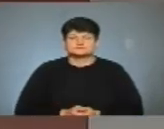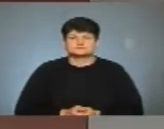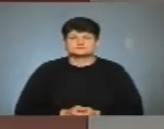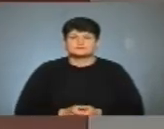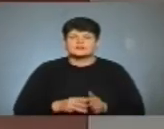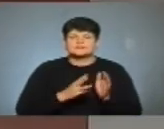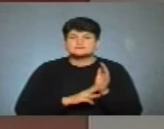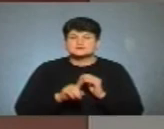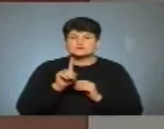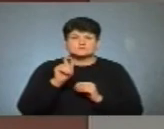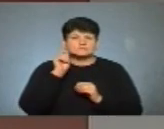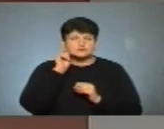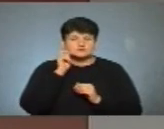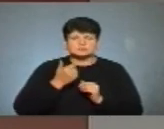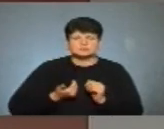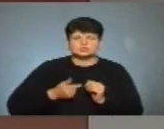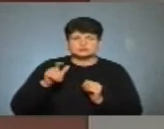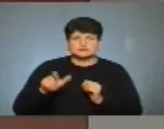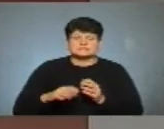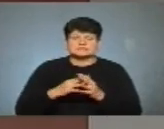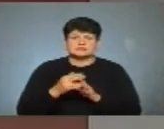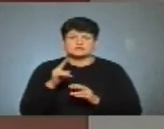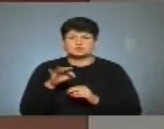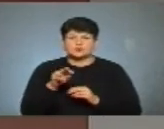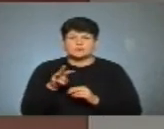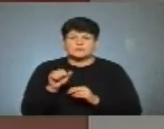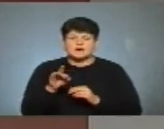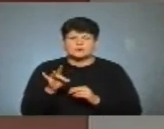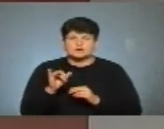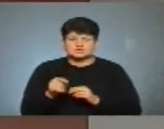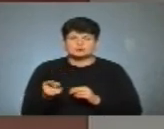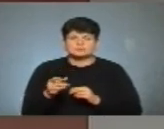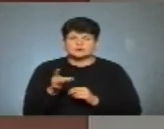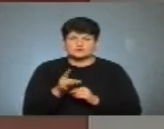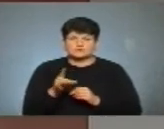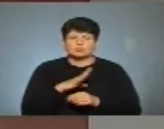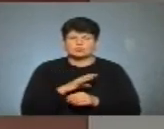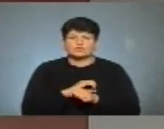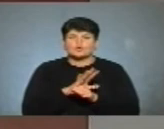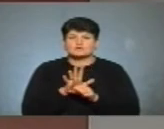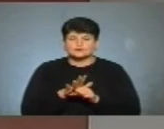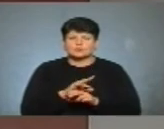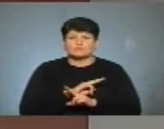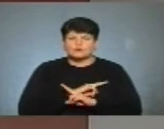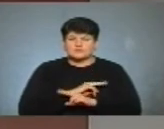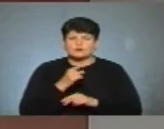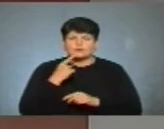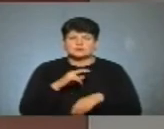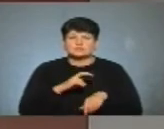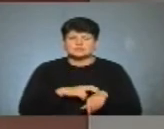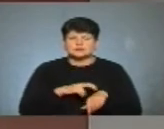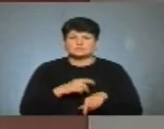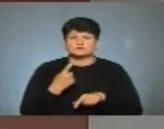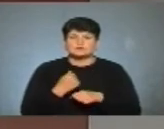81-річний житель села Дома, Мореч, Тернопільського району, в якого був коронавірус, помер. За словами підміулого обласного